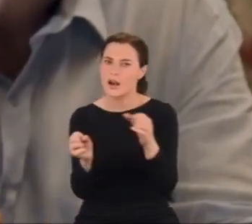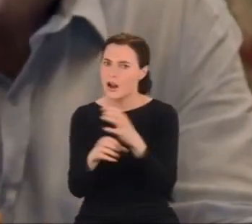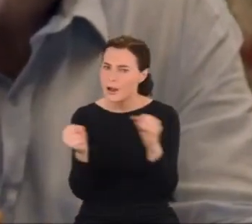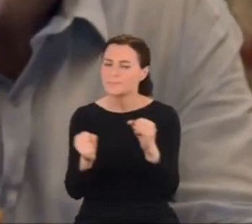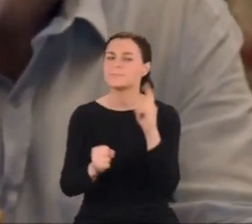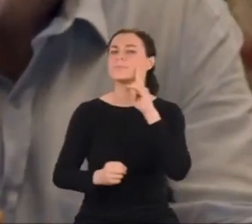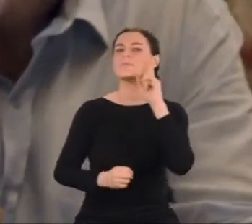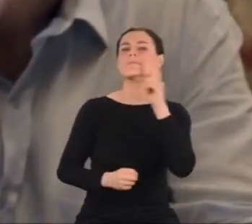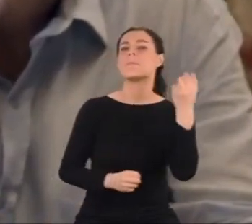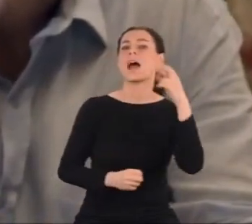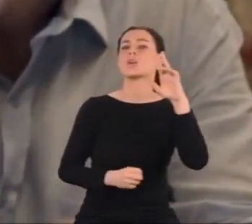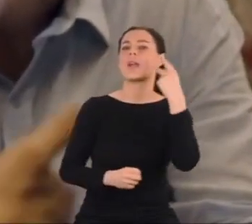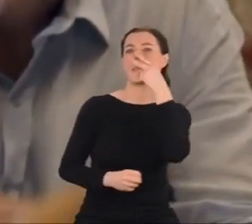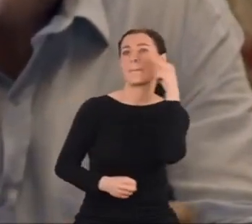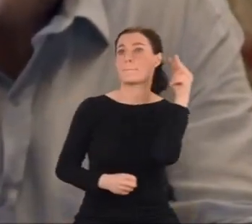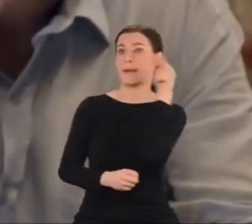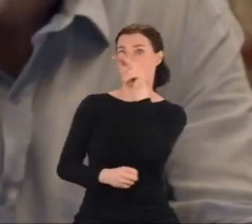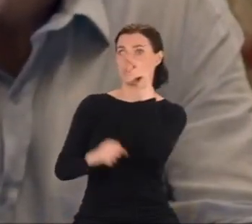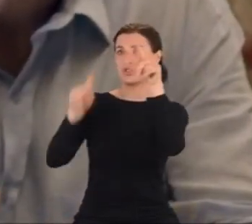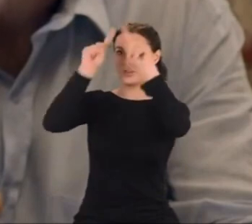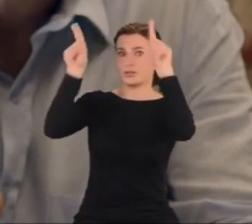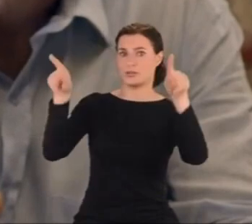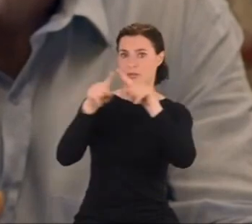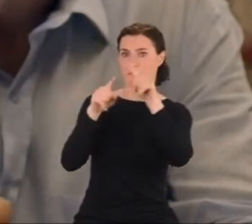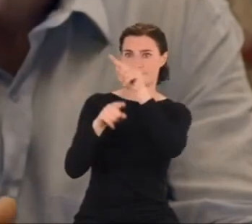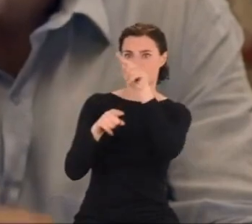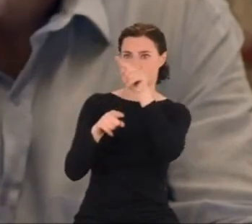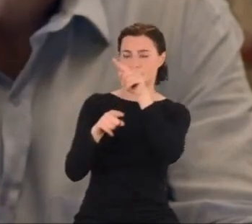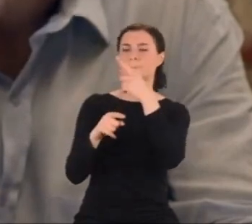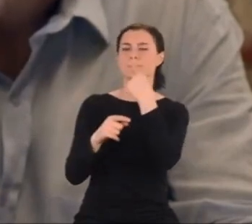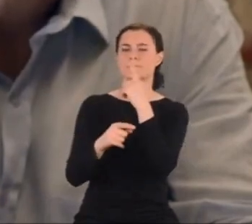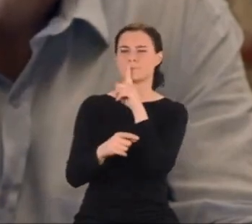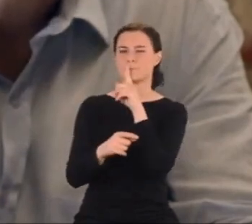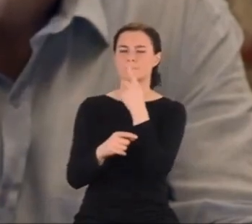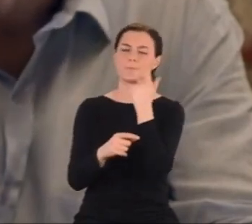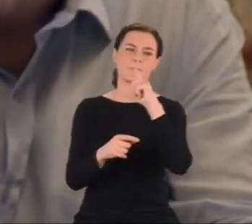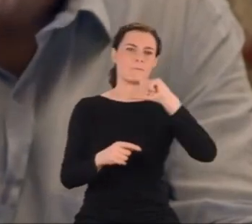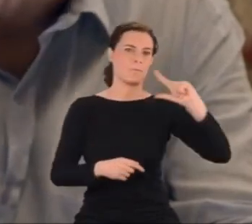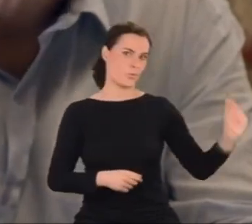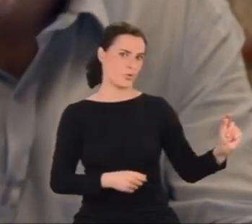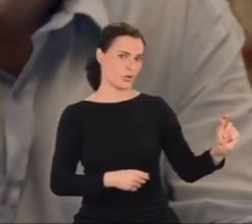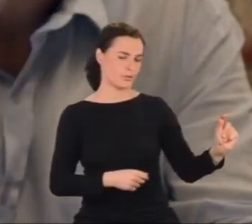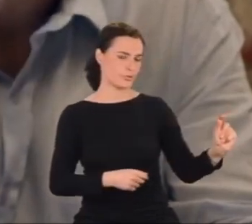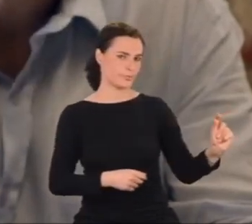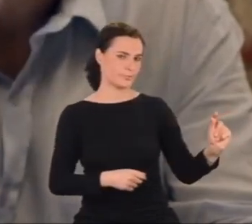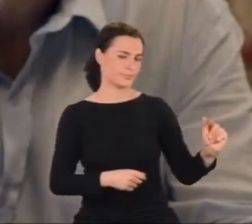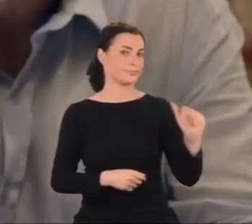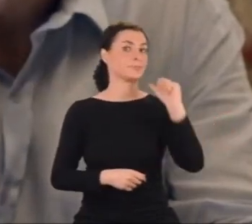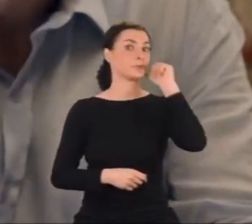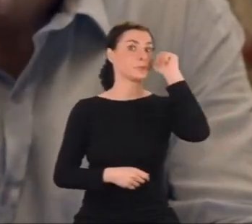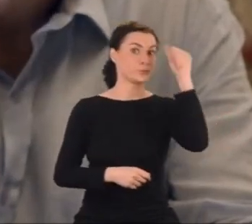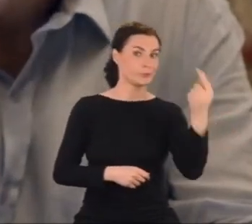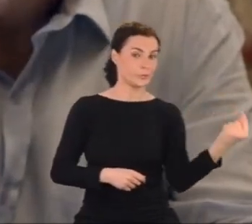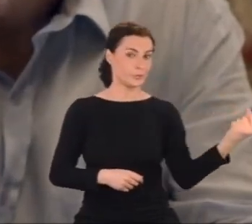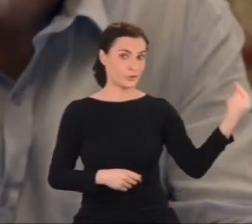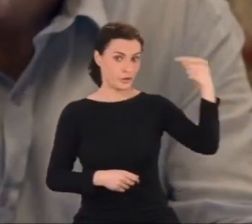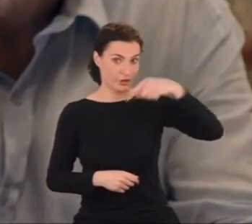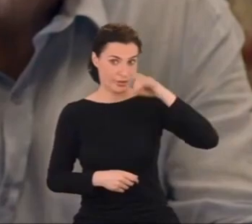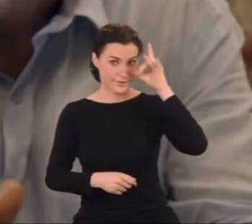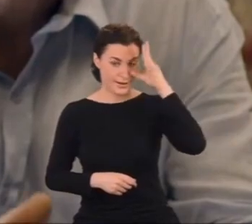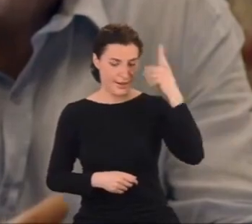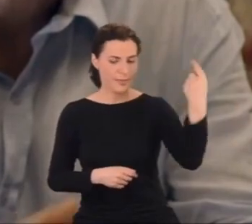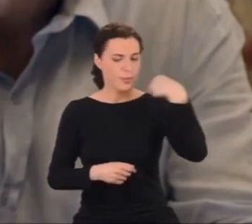Majorana spojrzał na równanie, po czym bez słowa obrócił się na pięcie i wyszedł. Wrócił następnego ranka z